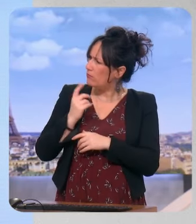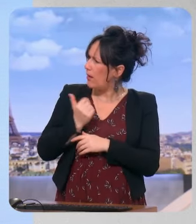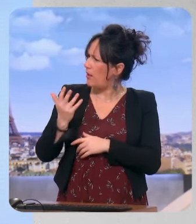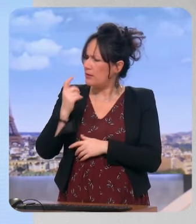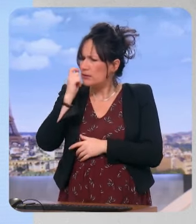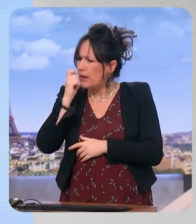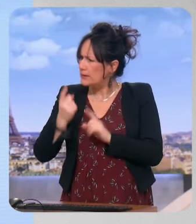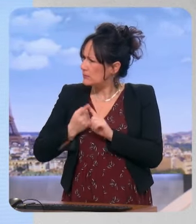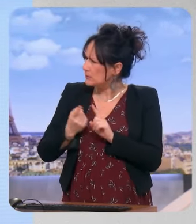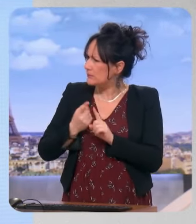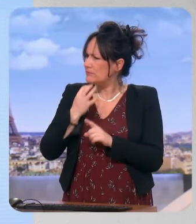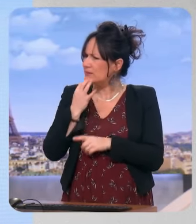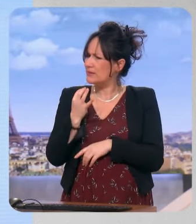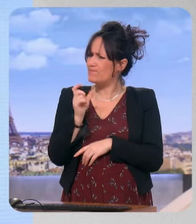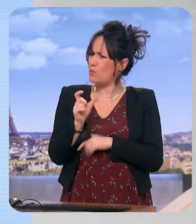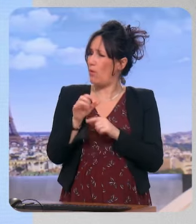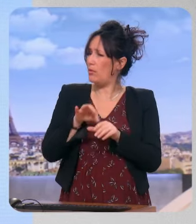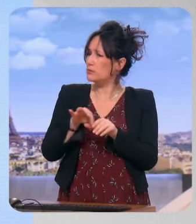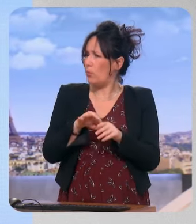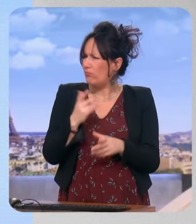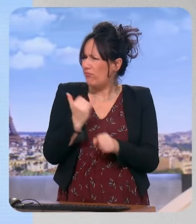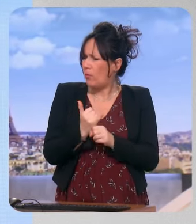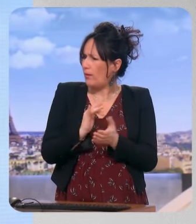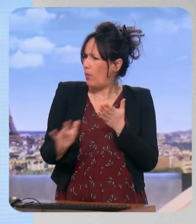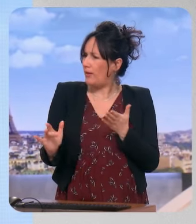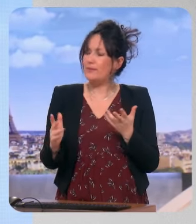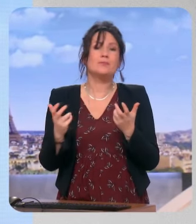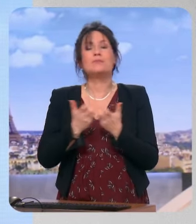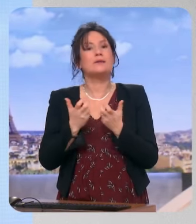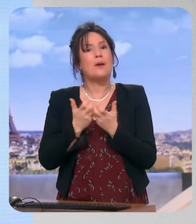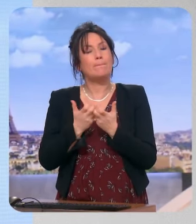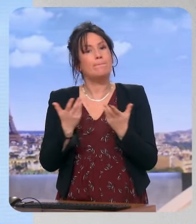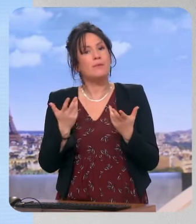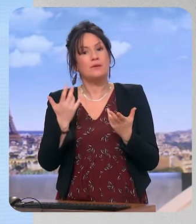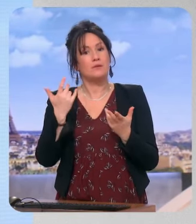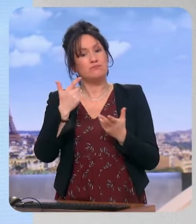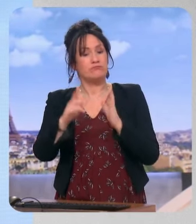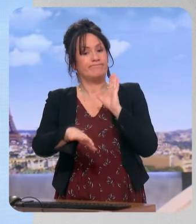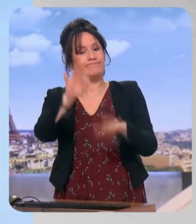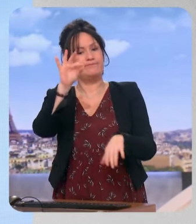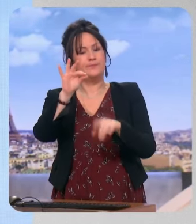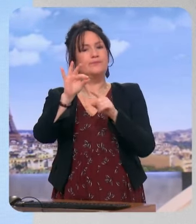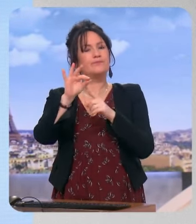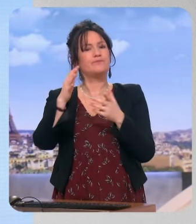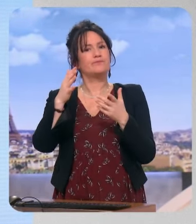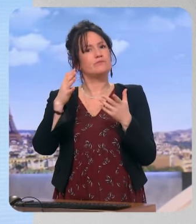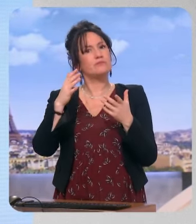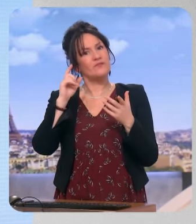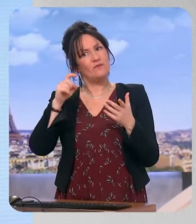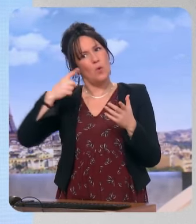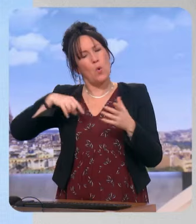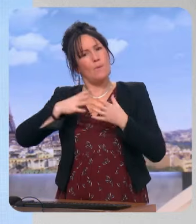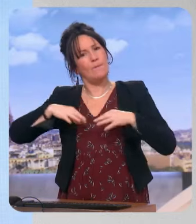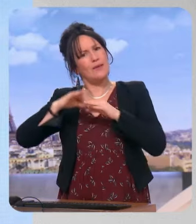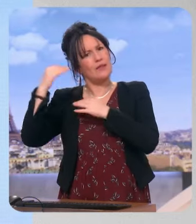par exemple quand il va décrocher ce nouveau mandat, est-ce qu'il faudra reconnaître, comme ça se fait parfois, les capitales étrangères reconnaissent le nouveau